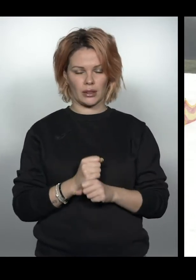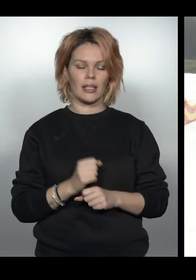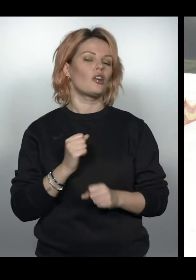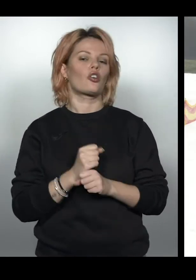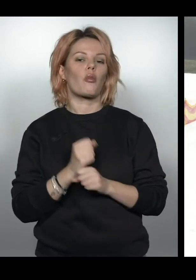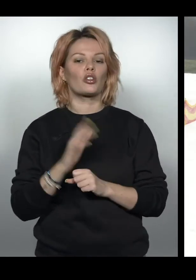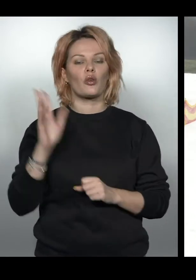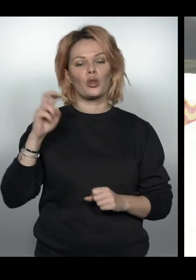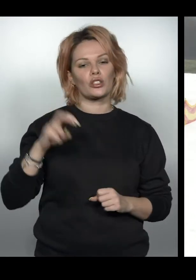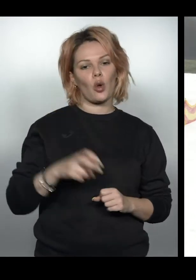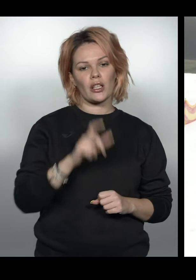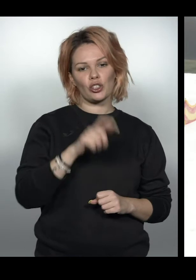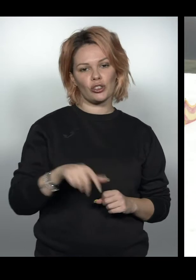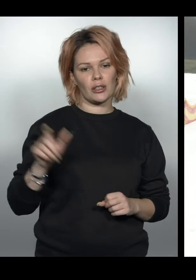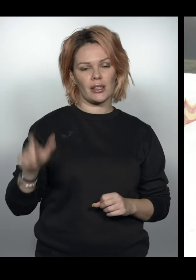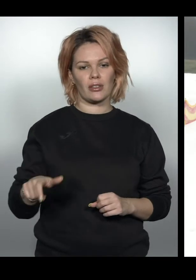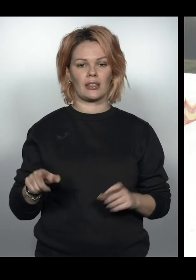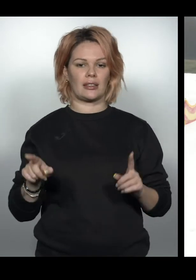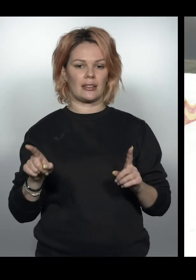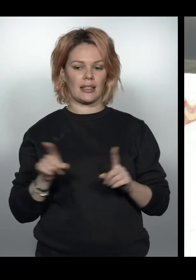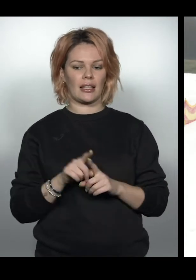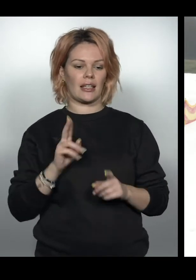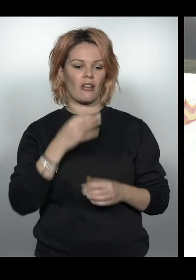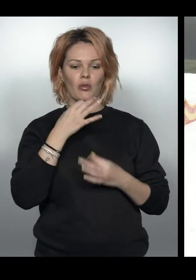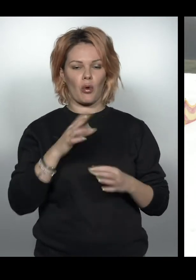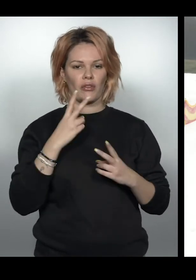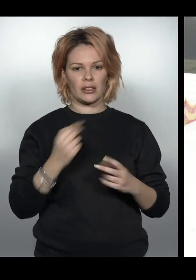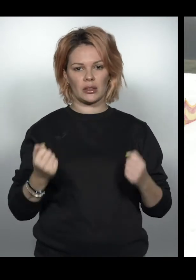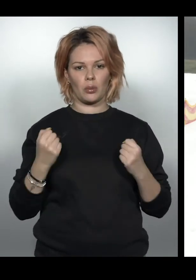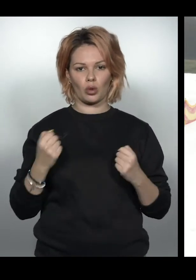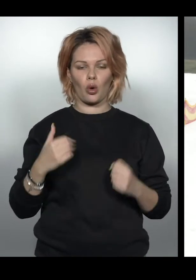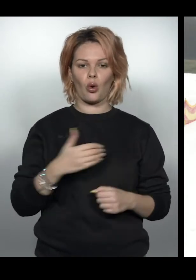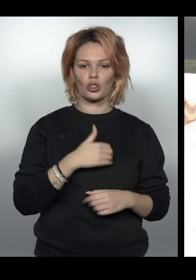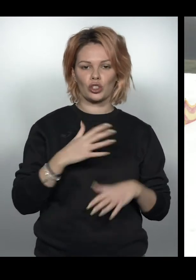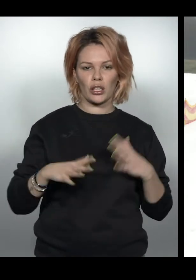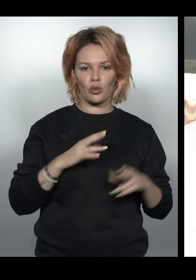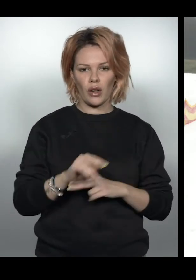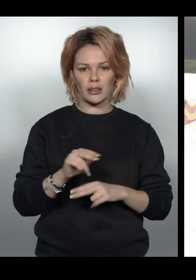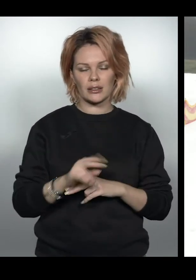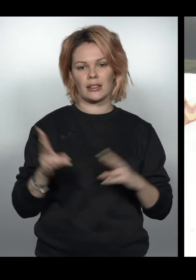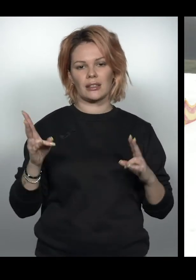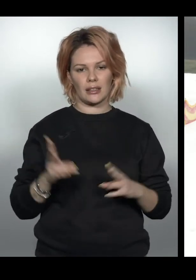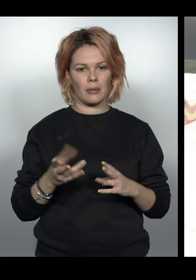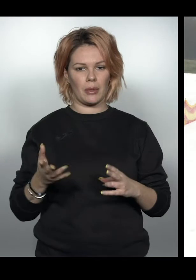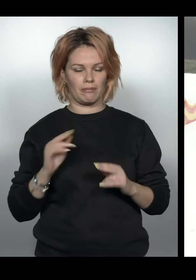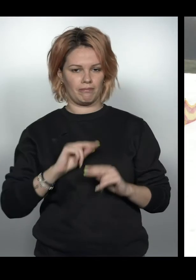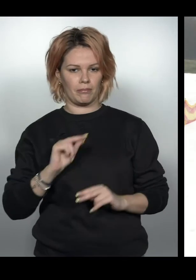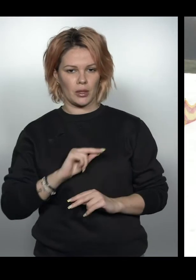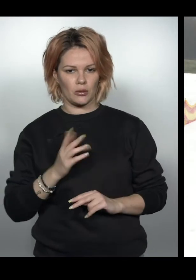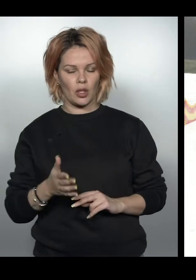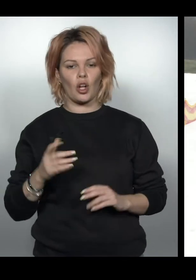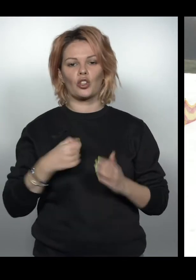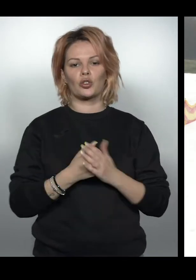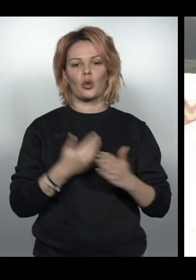Робота у гірськолижників так, як і в любому виді спорту. Хочеш тренуватися, потрібен тобі сніг.